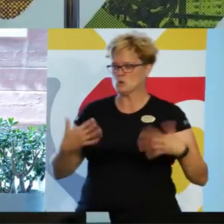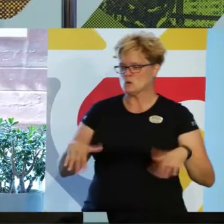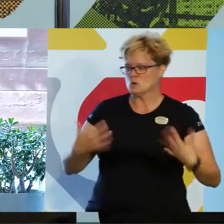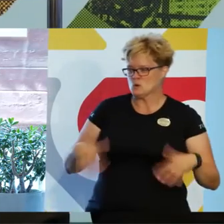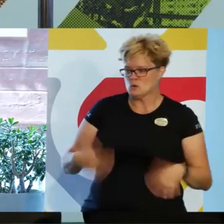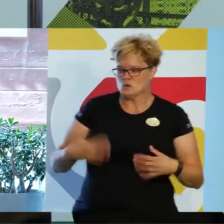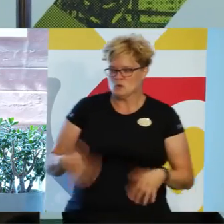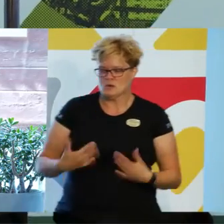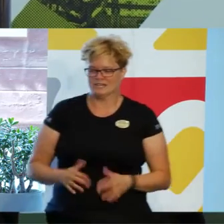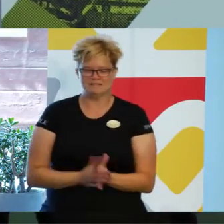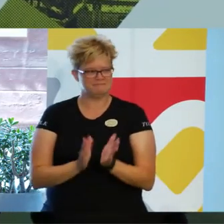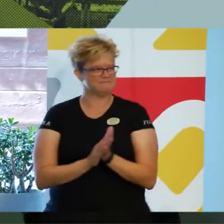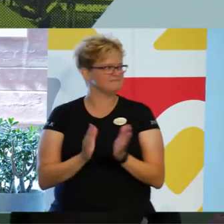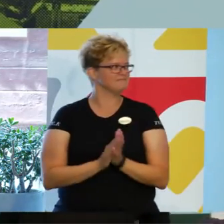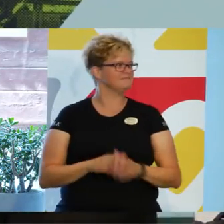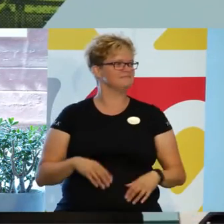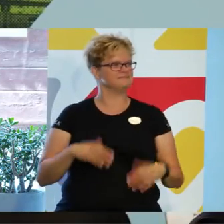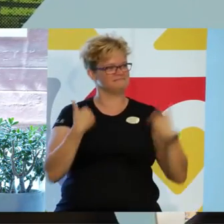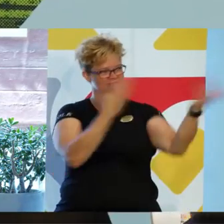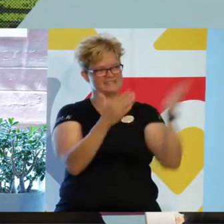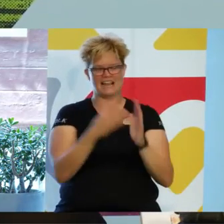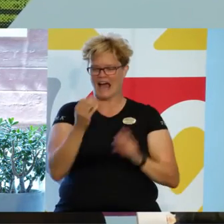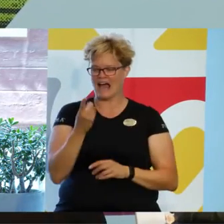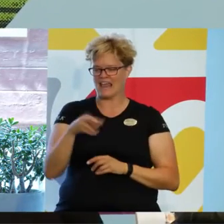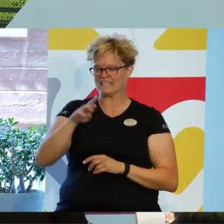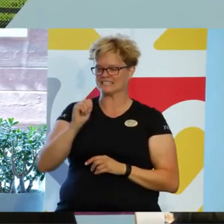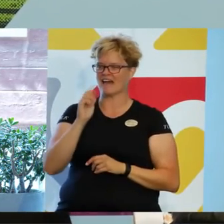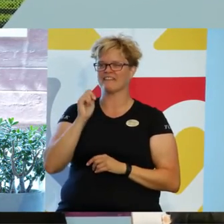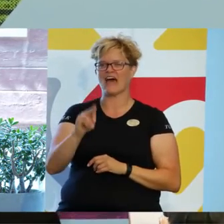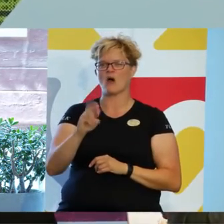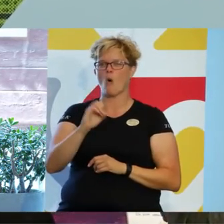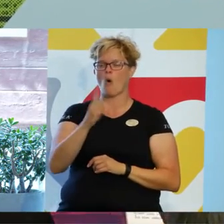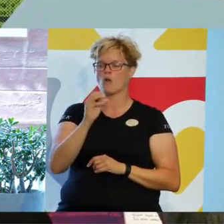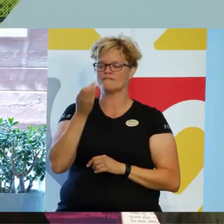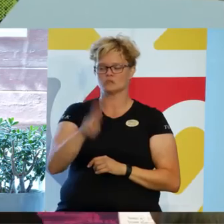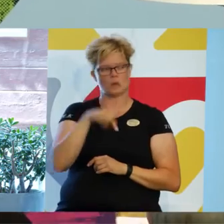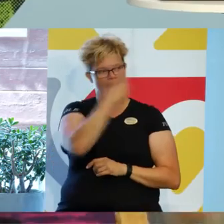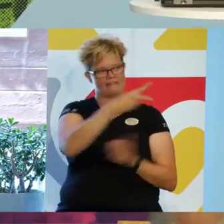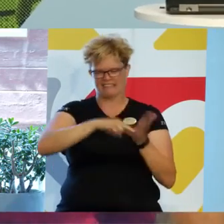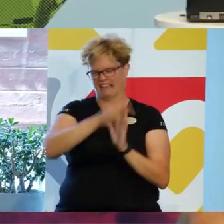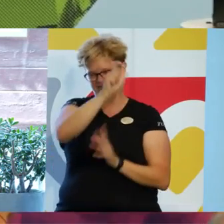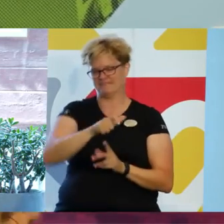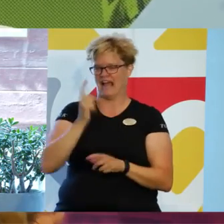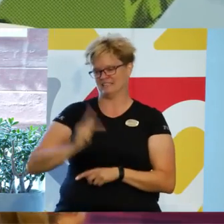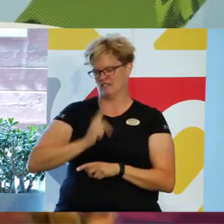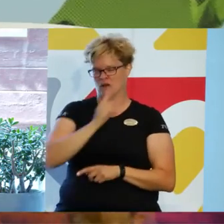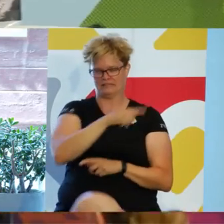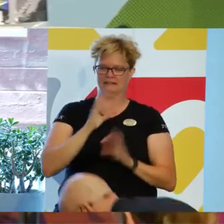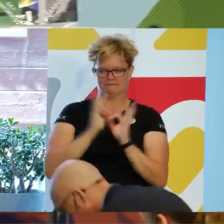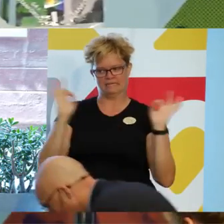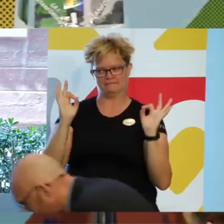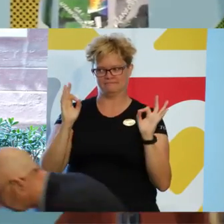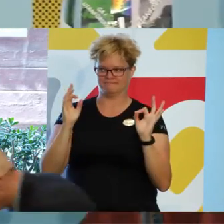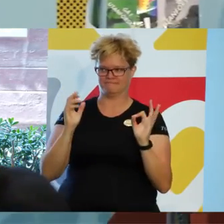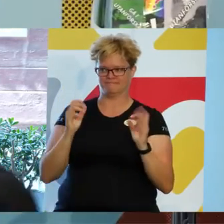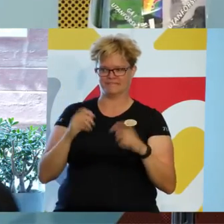Krabb till Alexander Olofsson som står för tekniken i den här rafflande